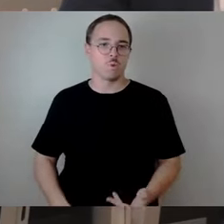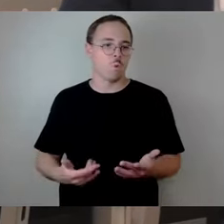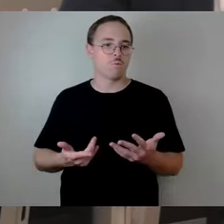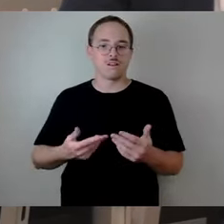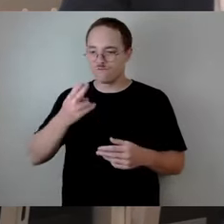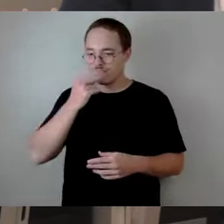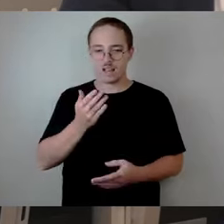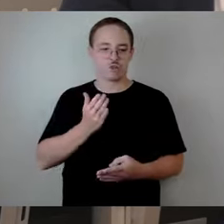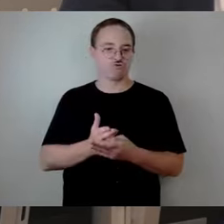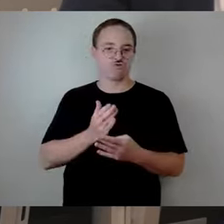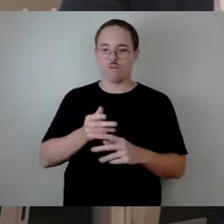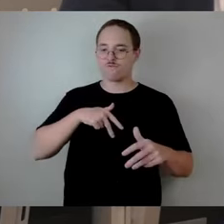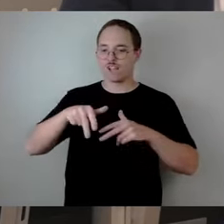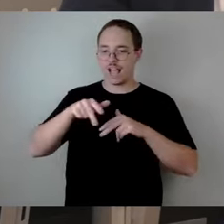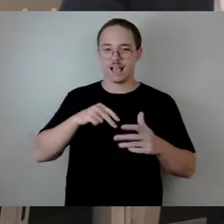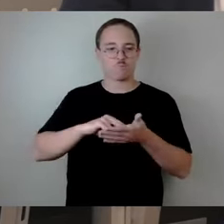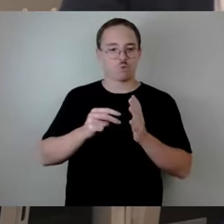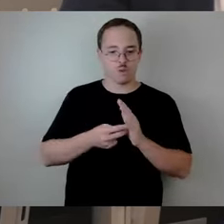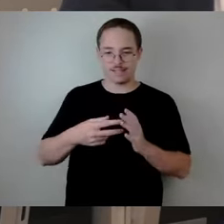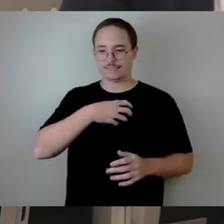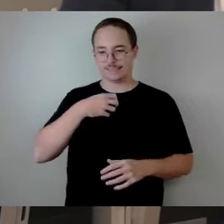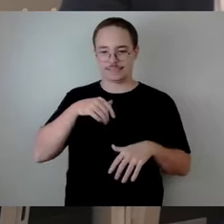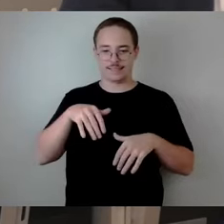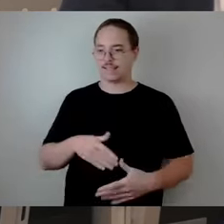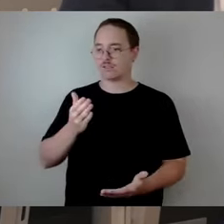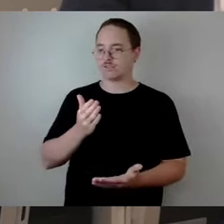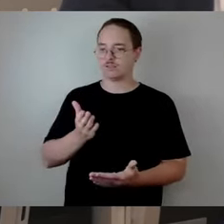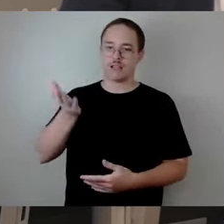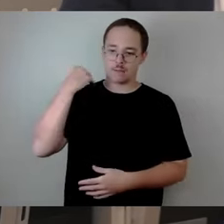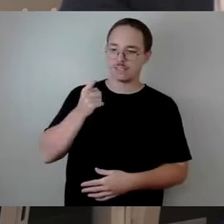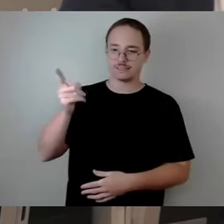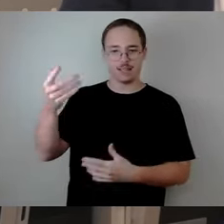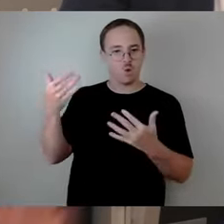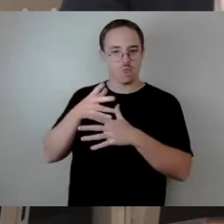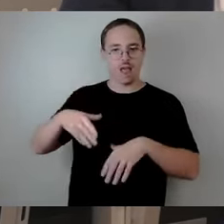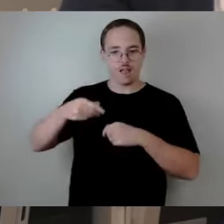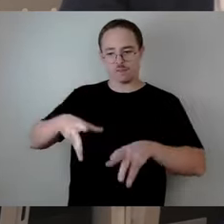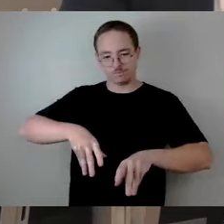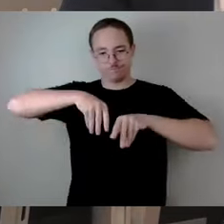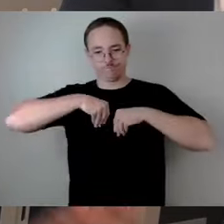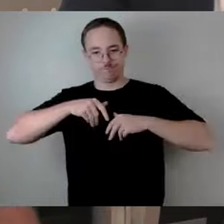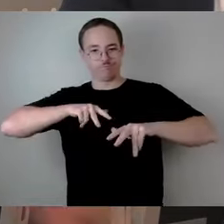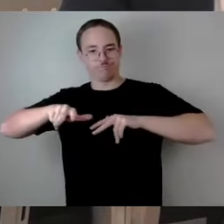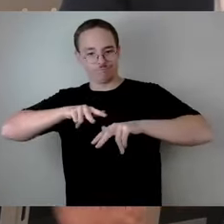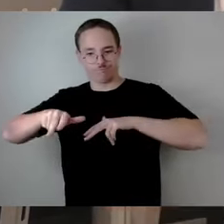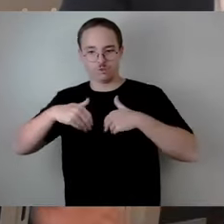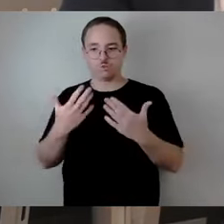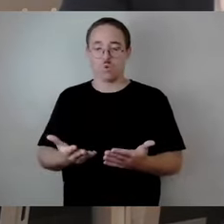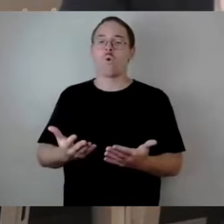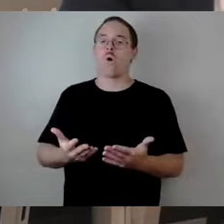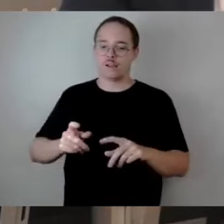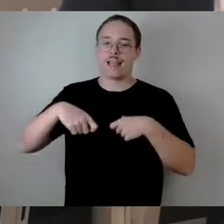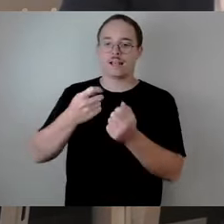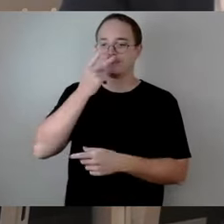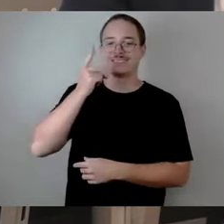seitdem Sie als Grüne die Verkehrspolitik in Dresden verantworten. Und das Ergebnis Ihrer Politik sehen Sie an der Carola-Brücke. Genau das ist